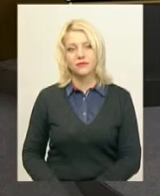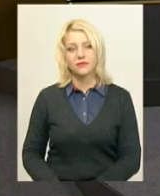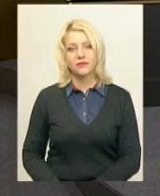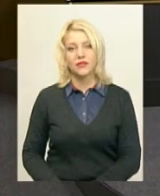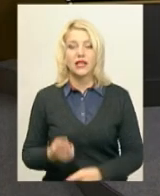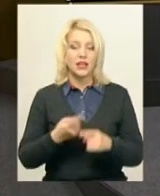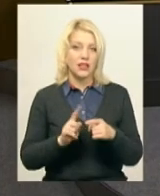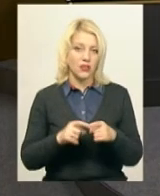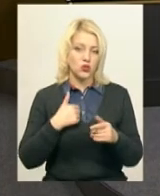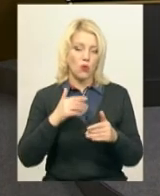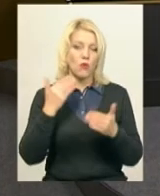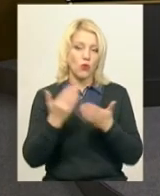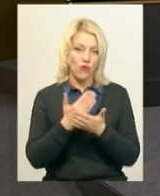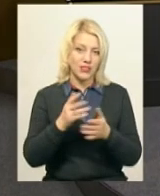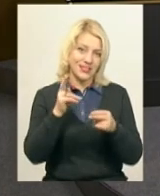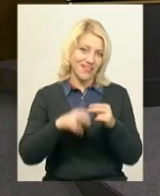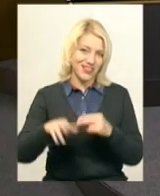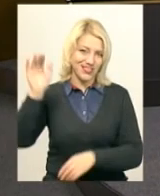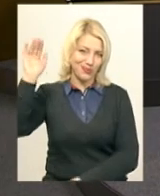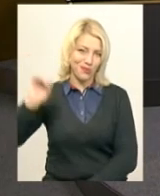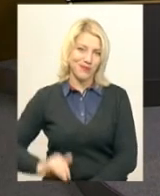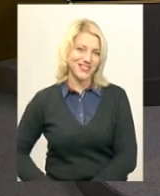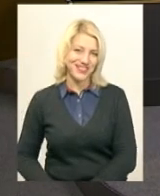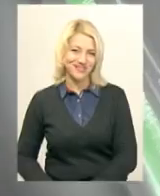На цьому наш випуск завершено. До побачення.